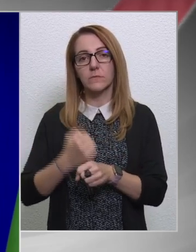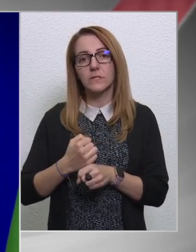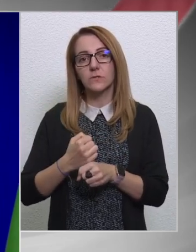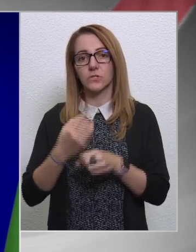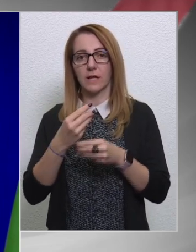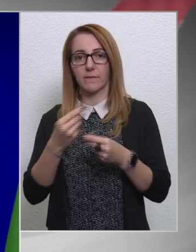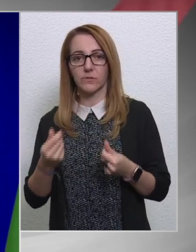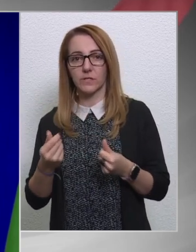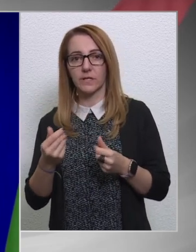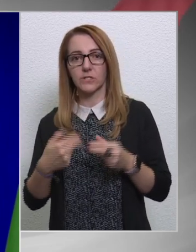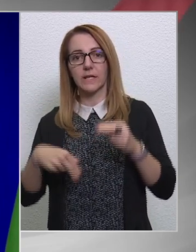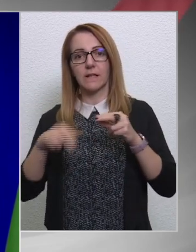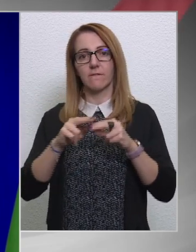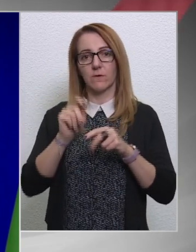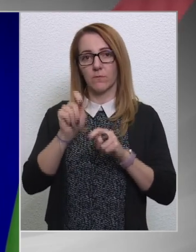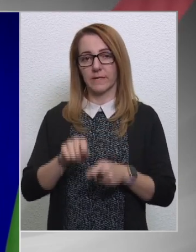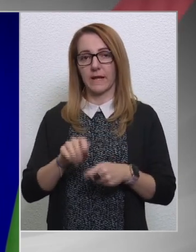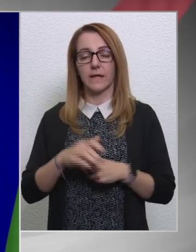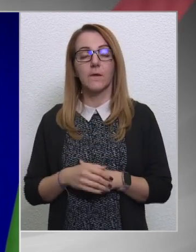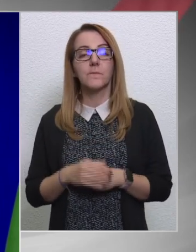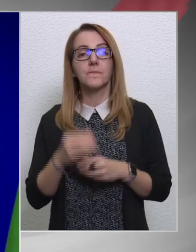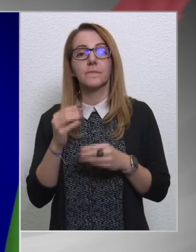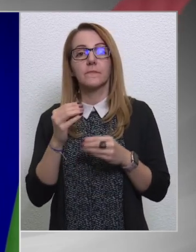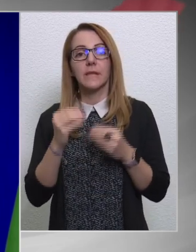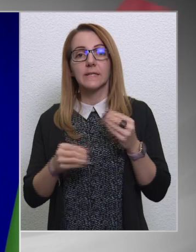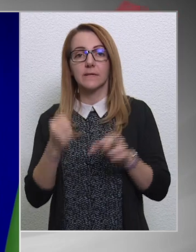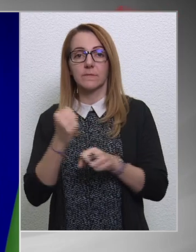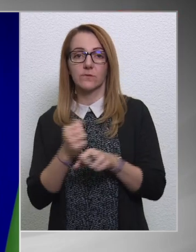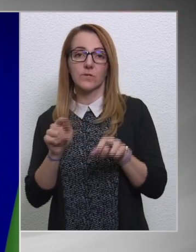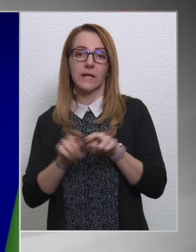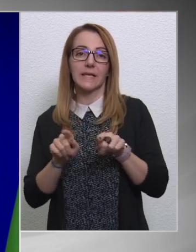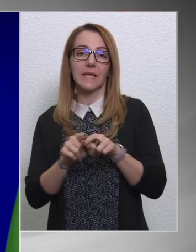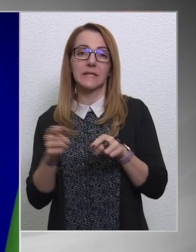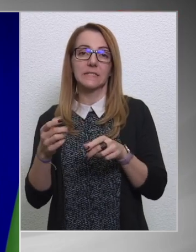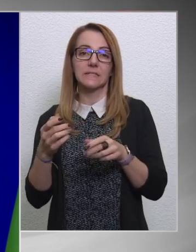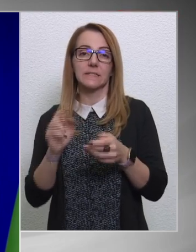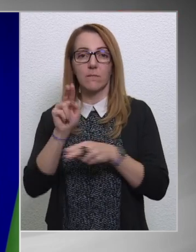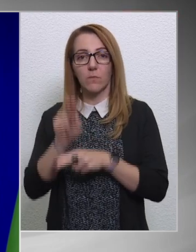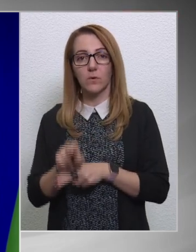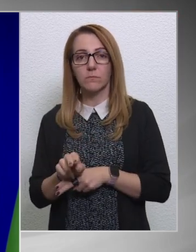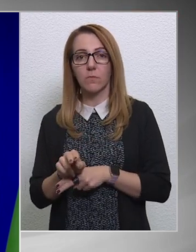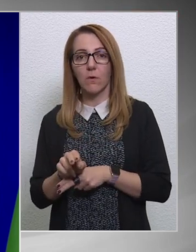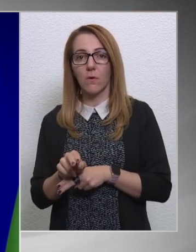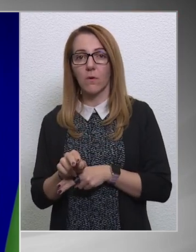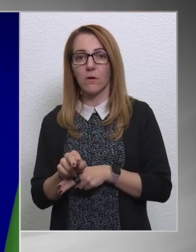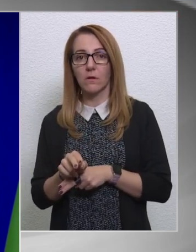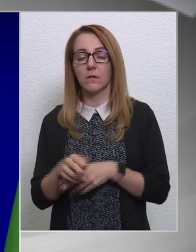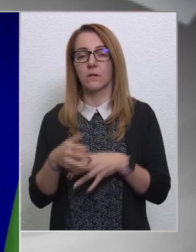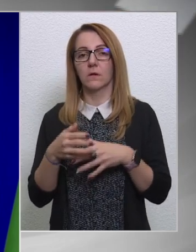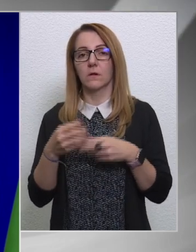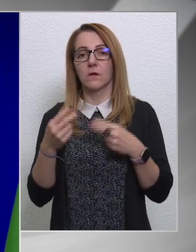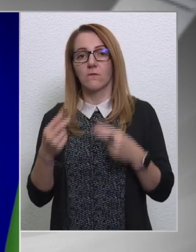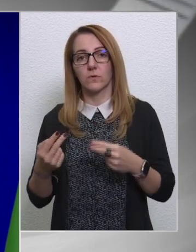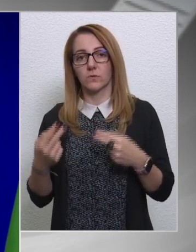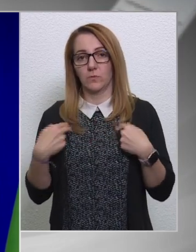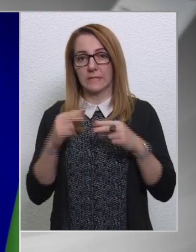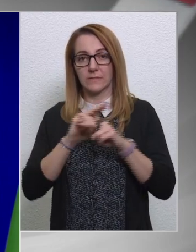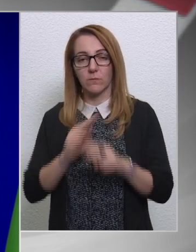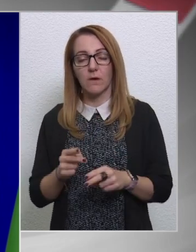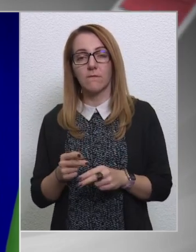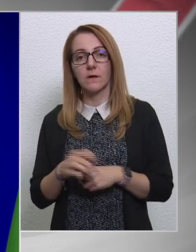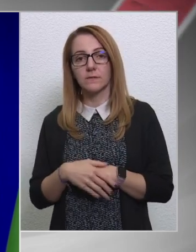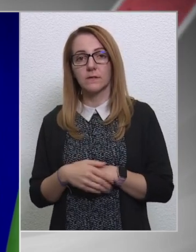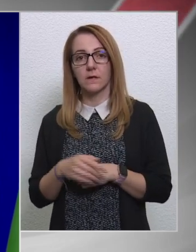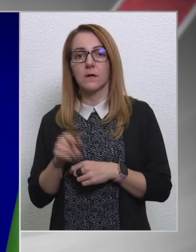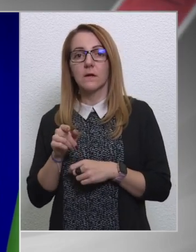minősítéseit azt felülbírálja. Ezért a bizottság ilyen szemobból kulcspozícióban van. És kétségül az Európai Parlamentnek van egy törekvése